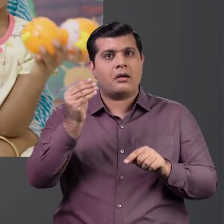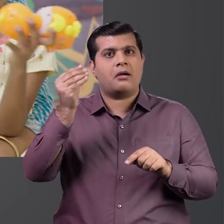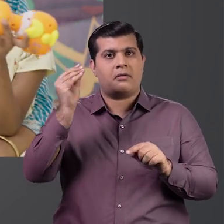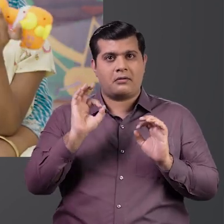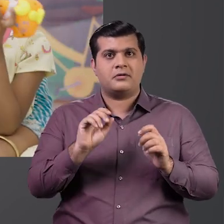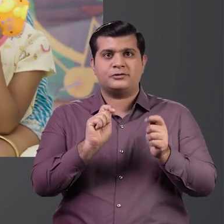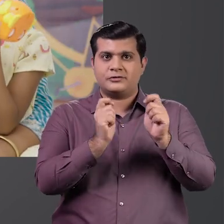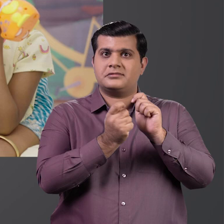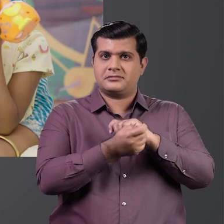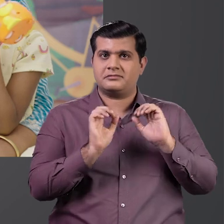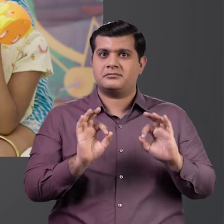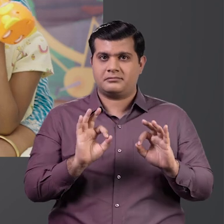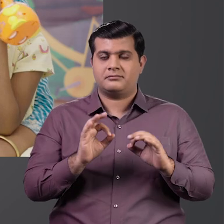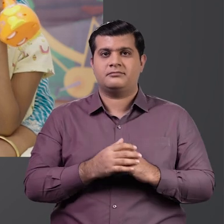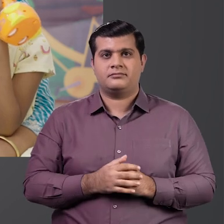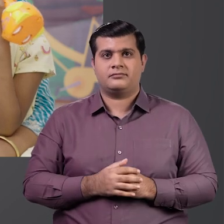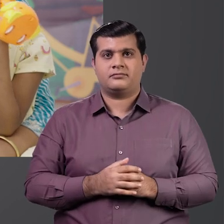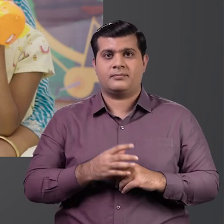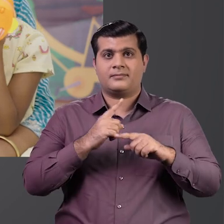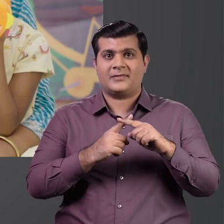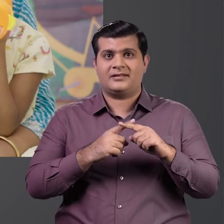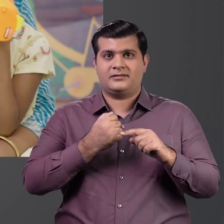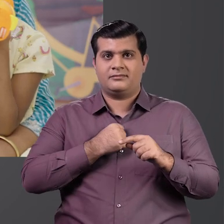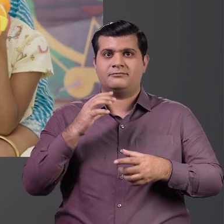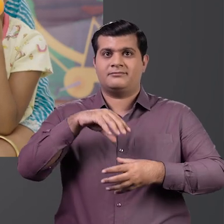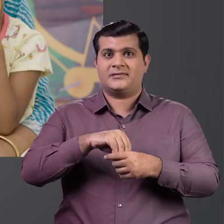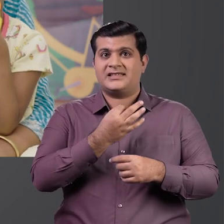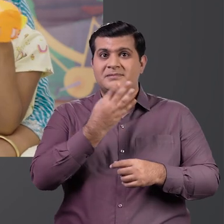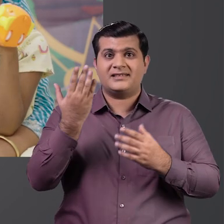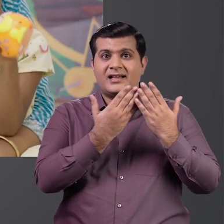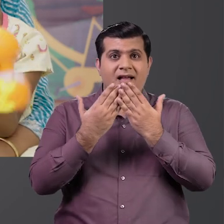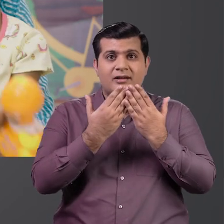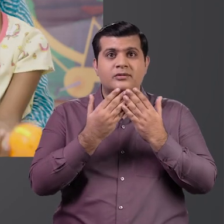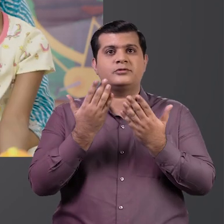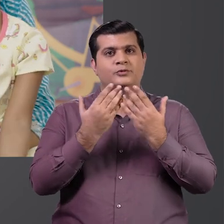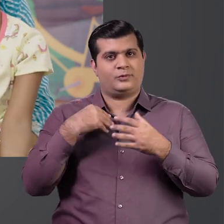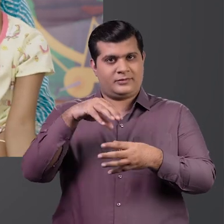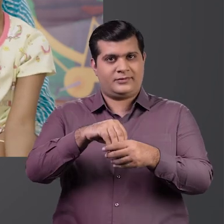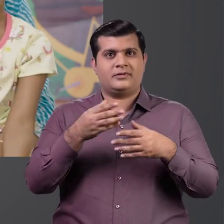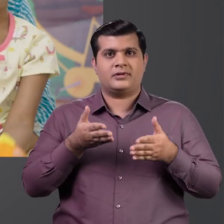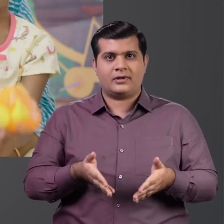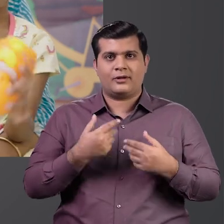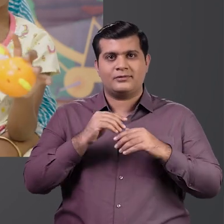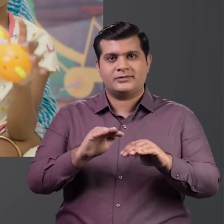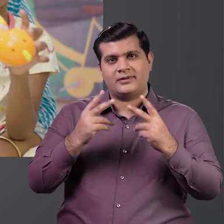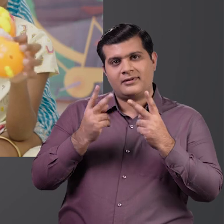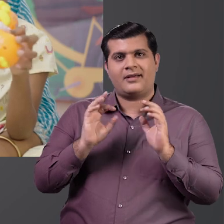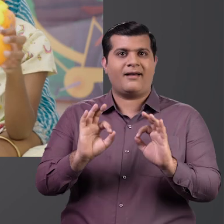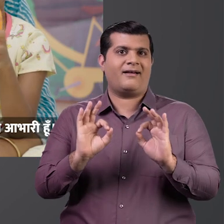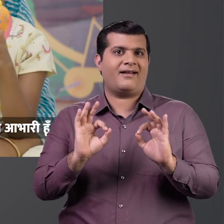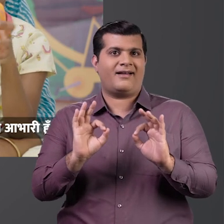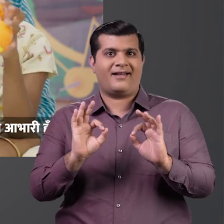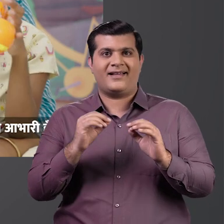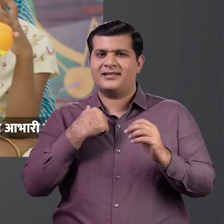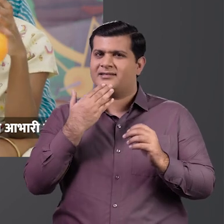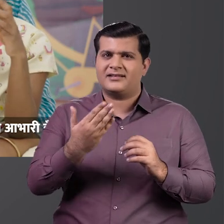many changes in them And also I joined school special education here And now they are performing well